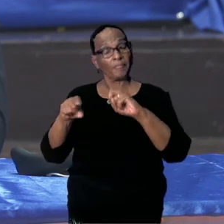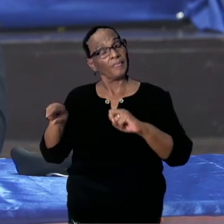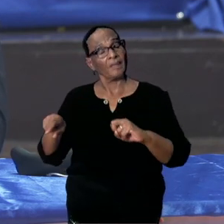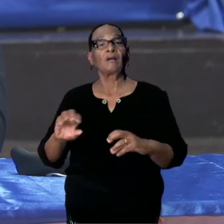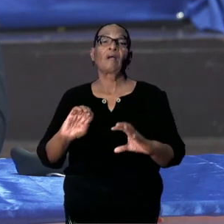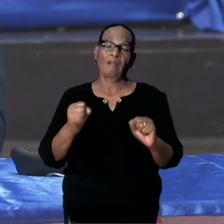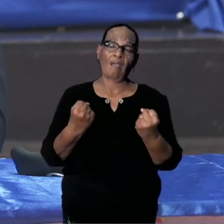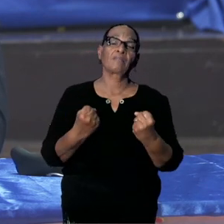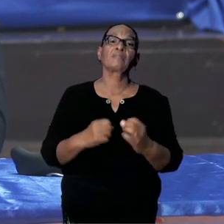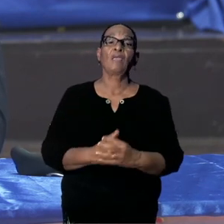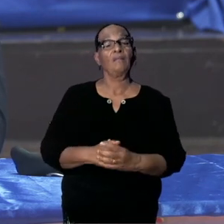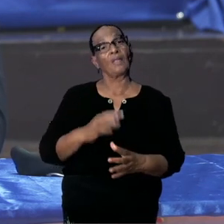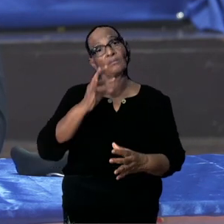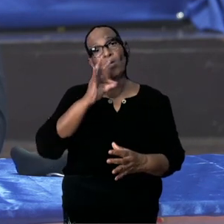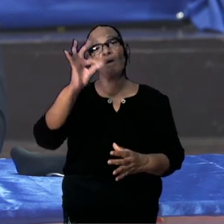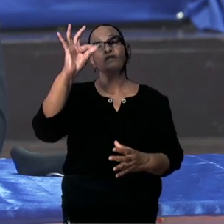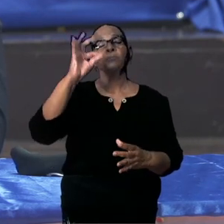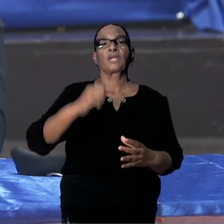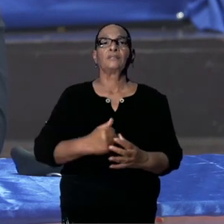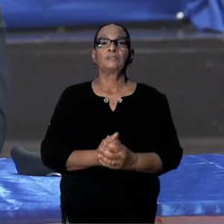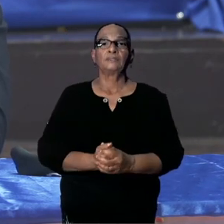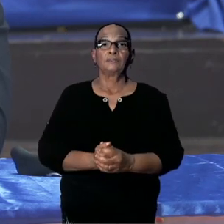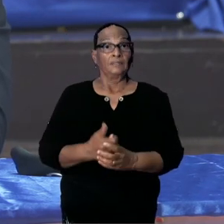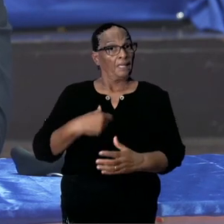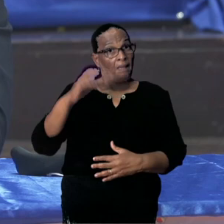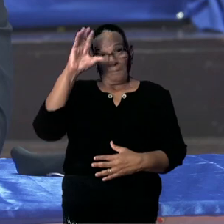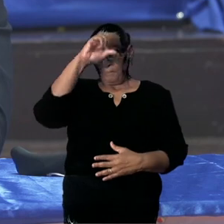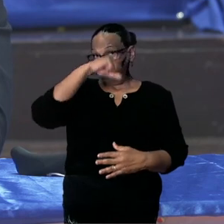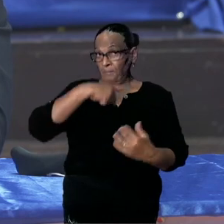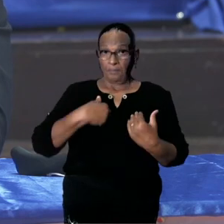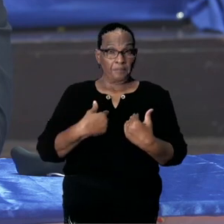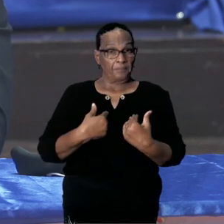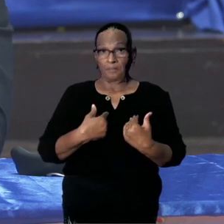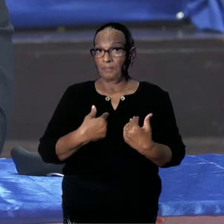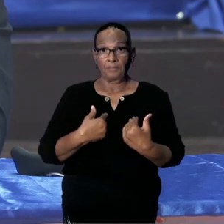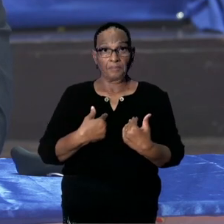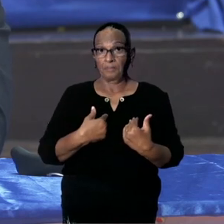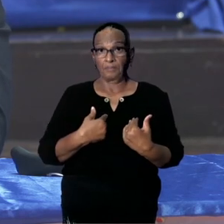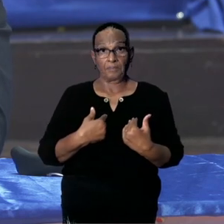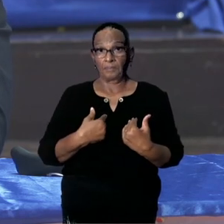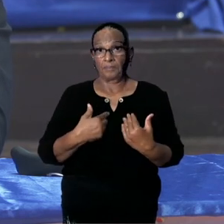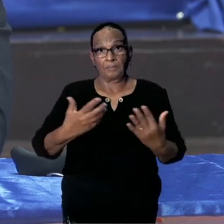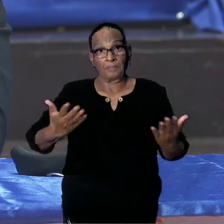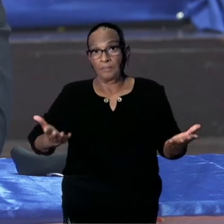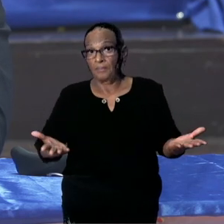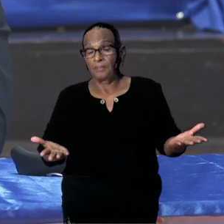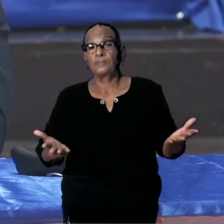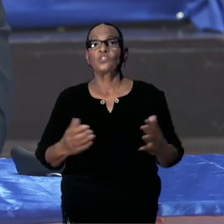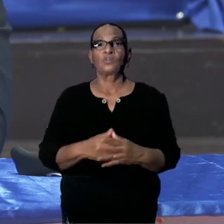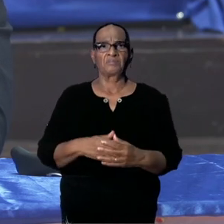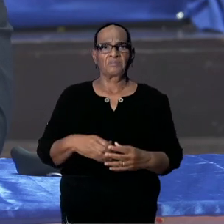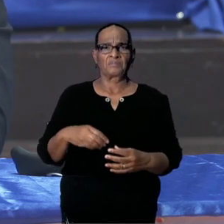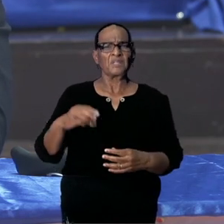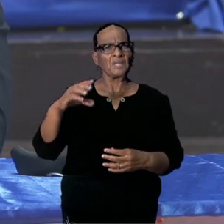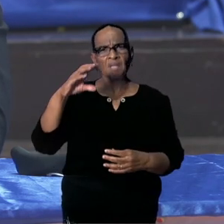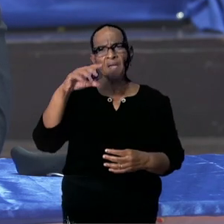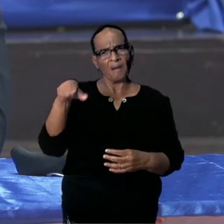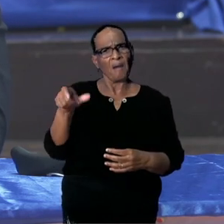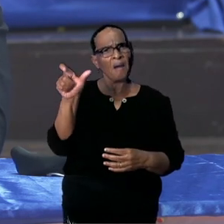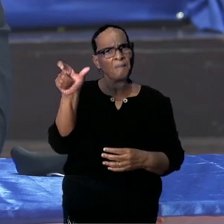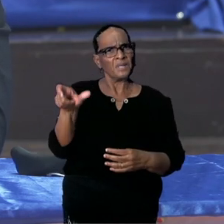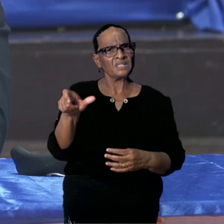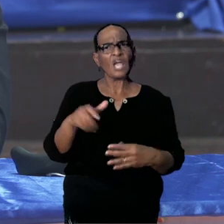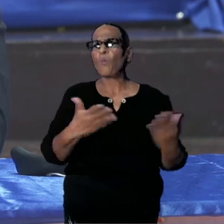En dan zullen we een uitspraak doen. Ik heb begrepen dat de meneer niet weet waar hij zijn spul moet brengen. Dus daar roep ik hem op. Maar tot dat moment.